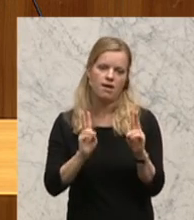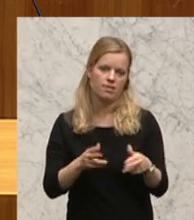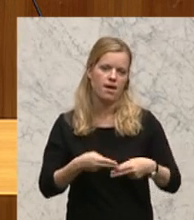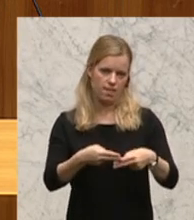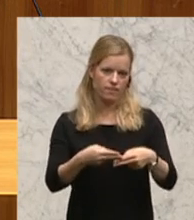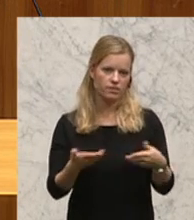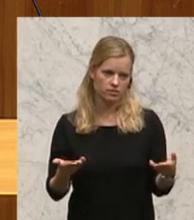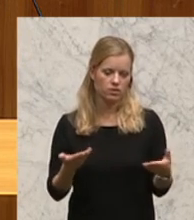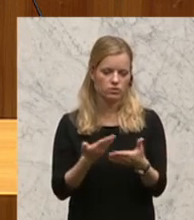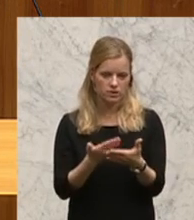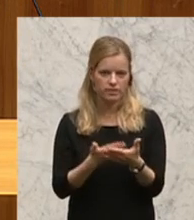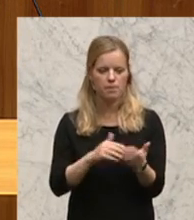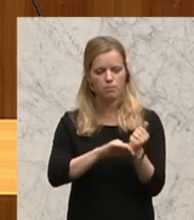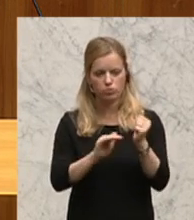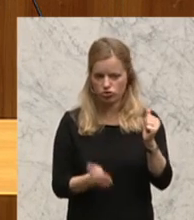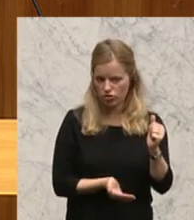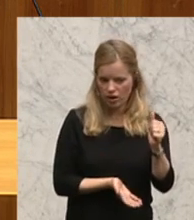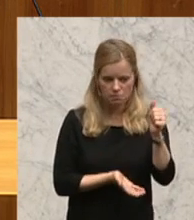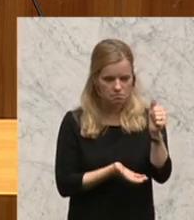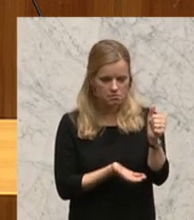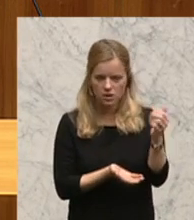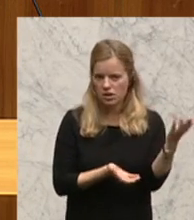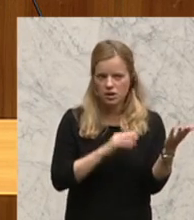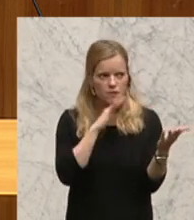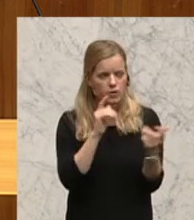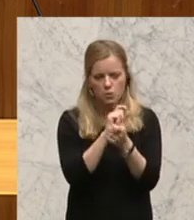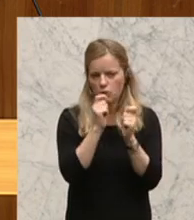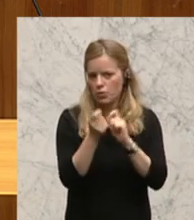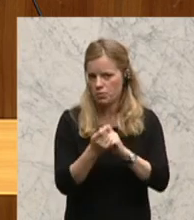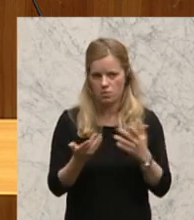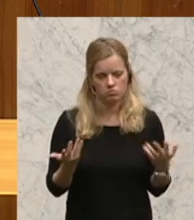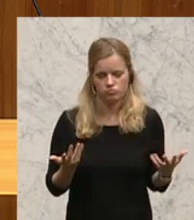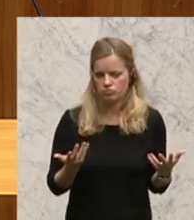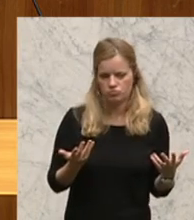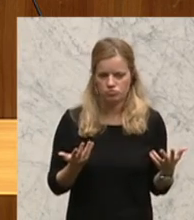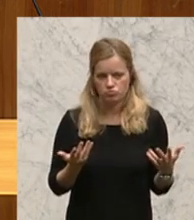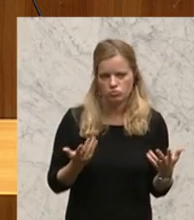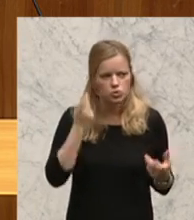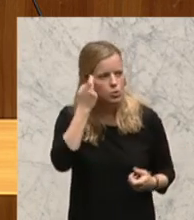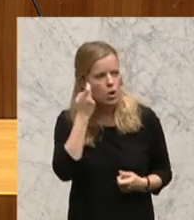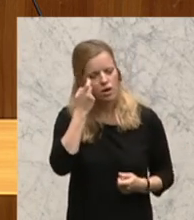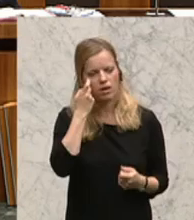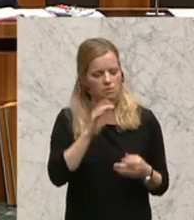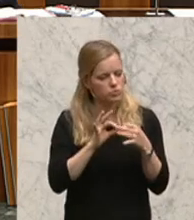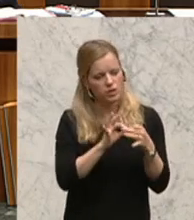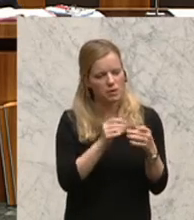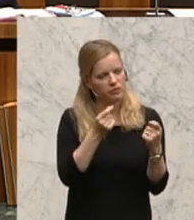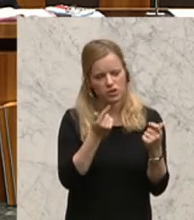budgetseitig Ihnen keine allzu großen Kopfzerbrechen besorgen sollte.